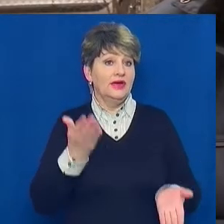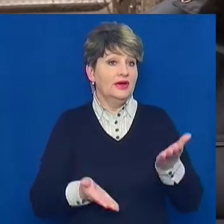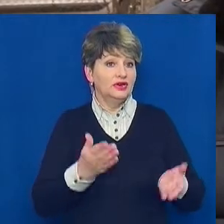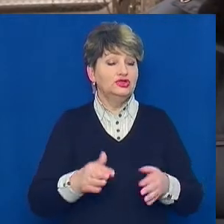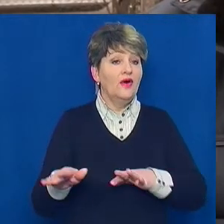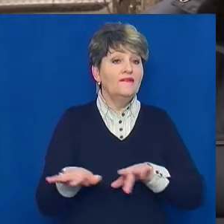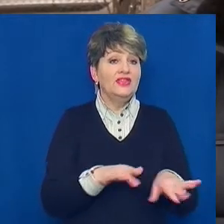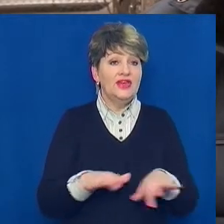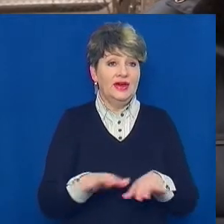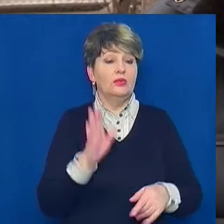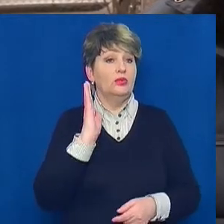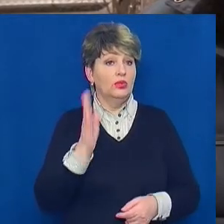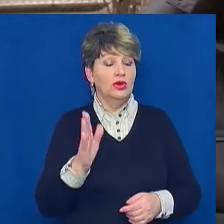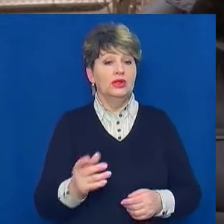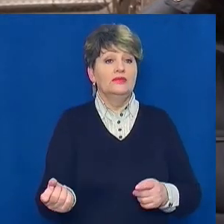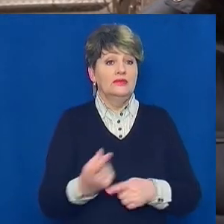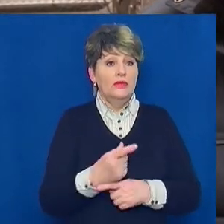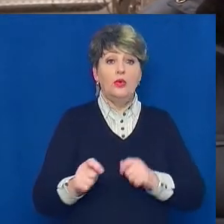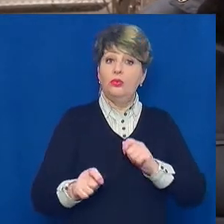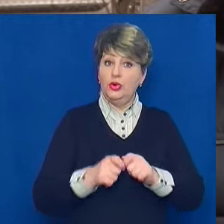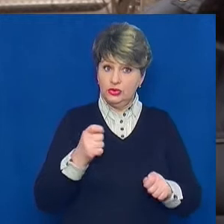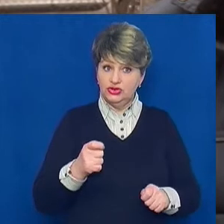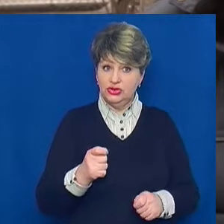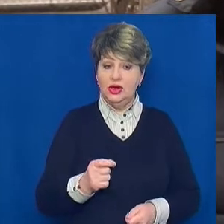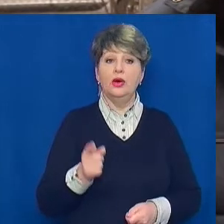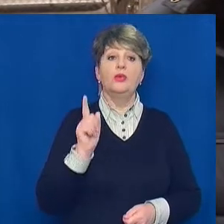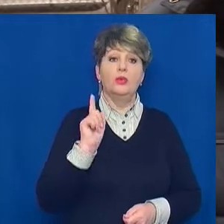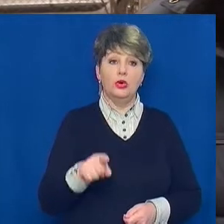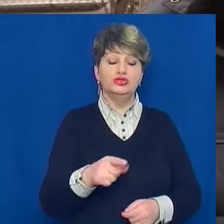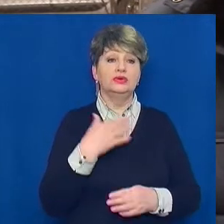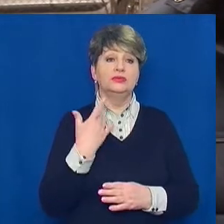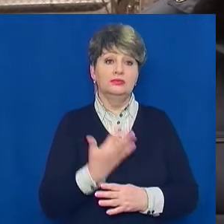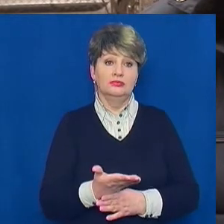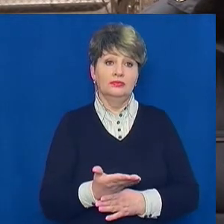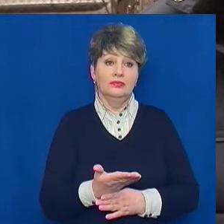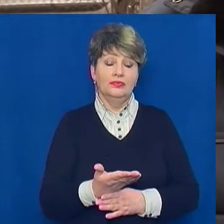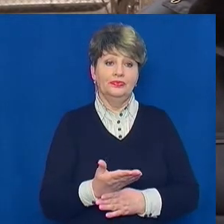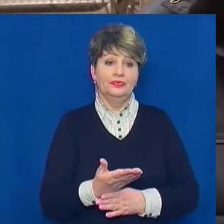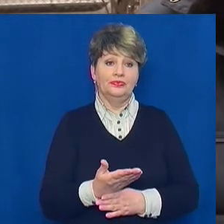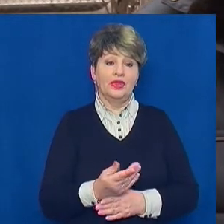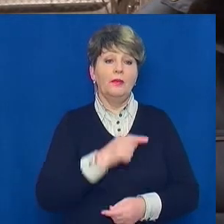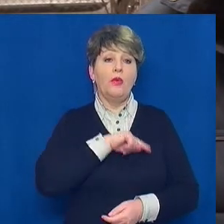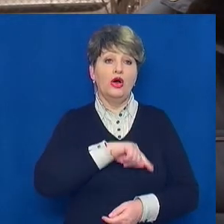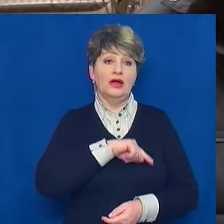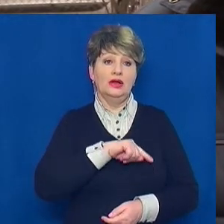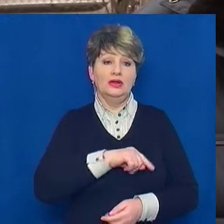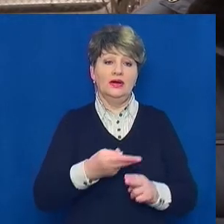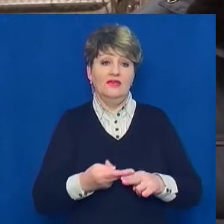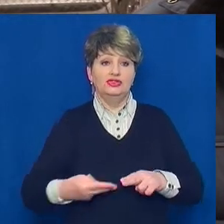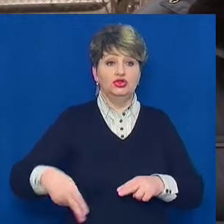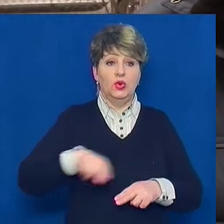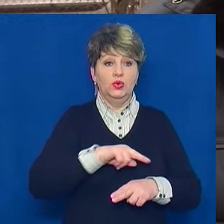буде виявлено порушення, то можна в тому числі витребувати моральну шкоду